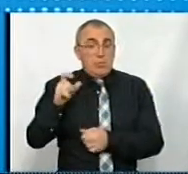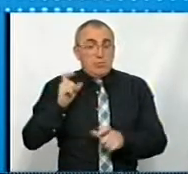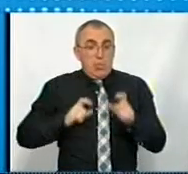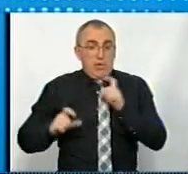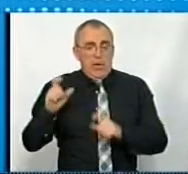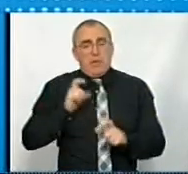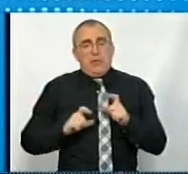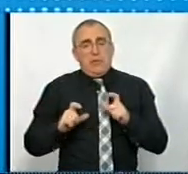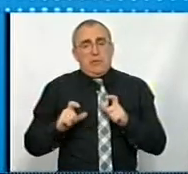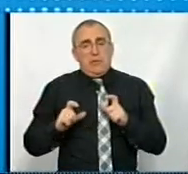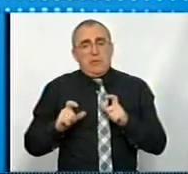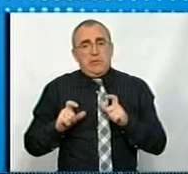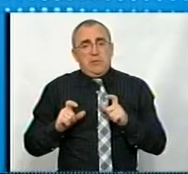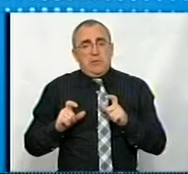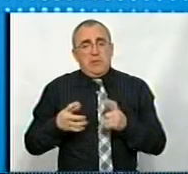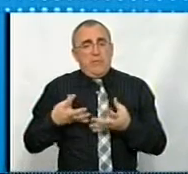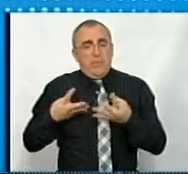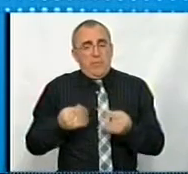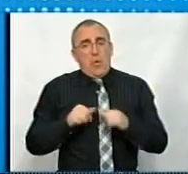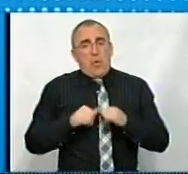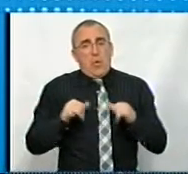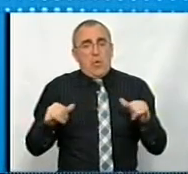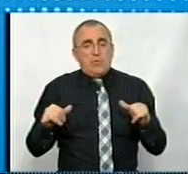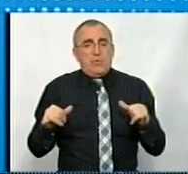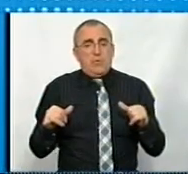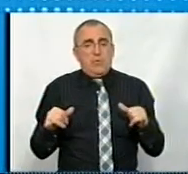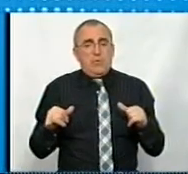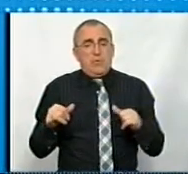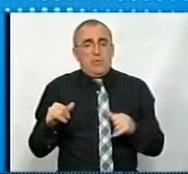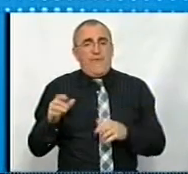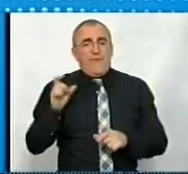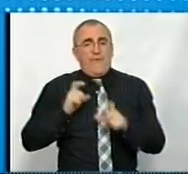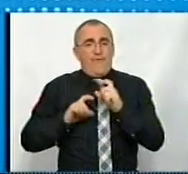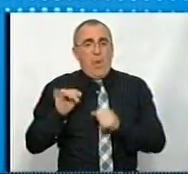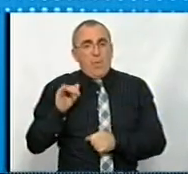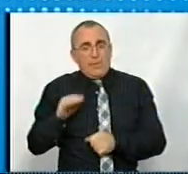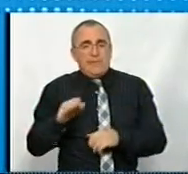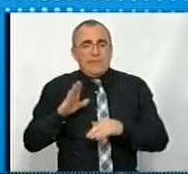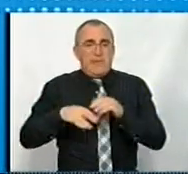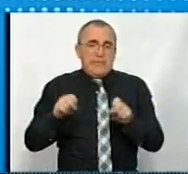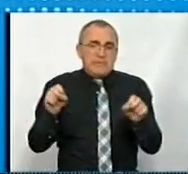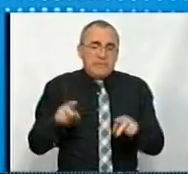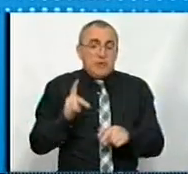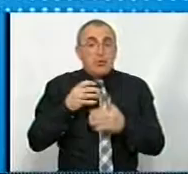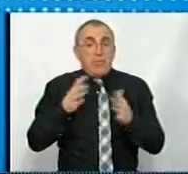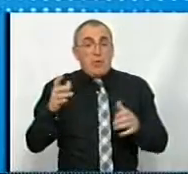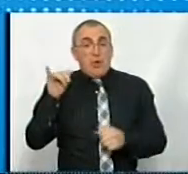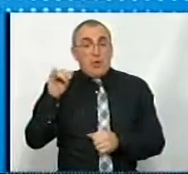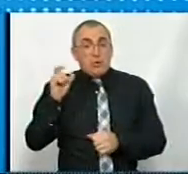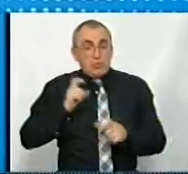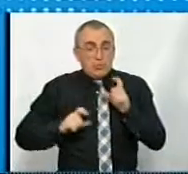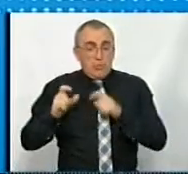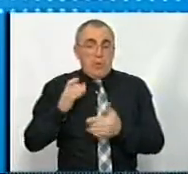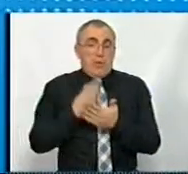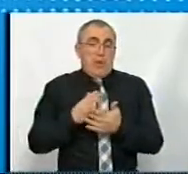впливають на розвиток факультету, певної спеціальності, зрозуміло, чим більше студентів, тим більше